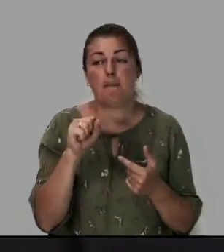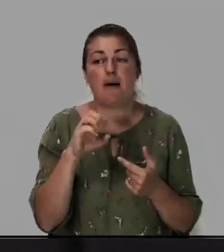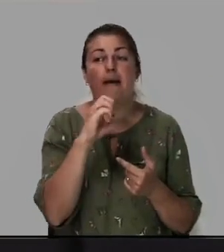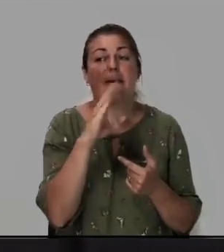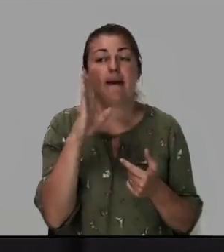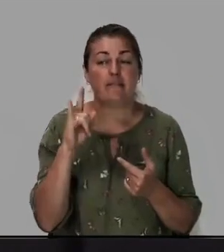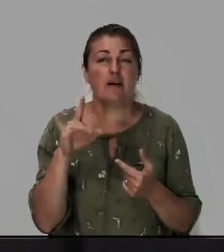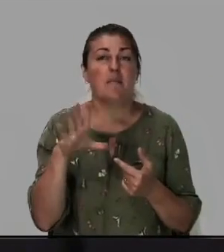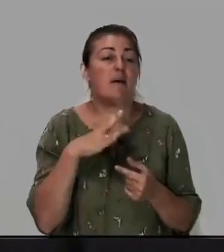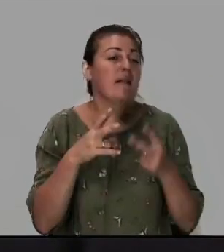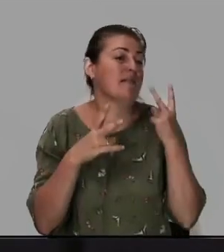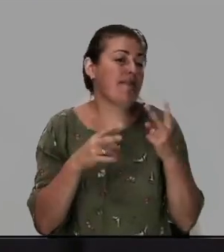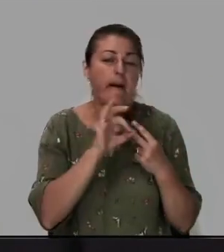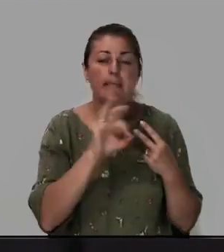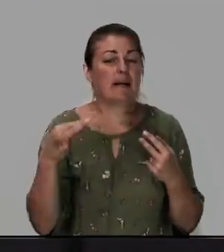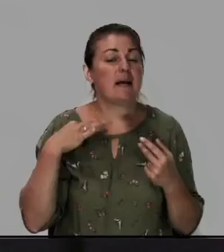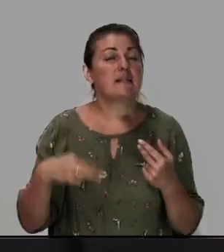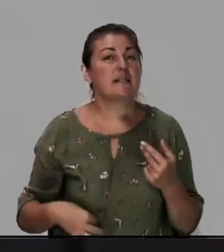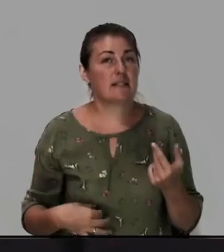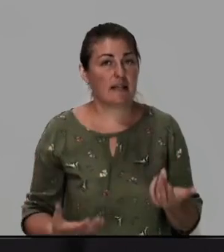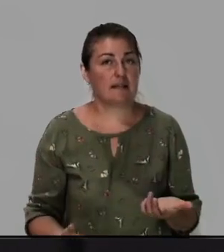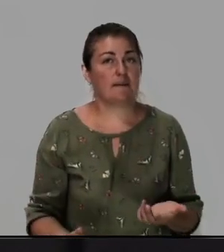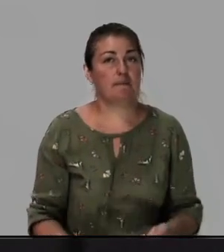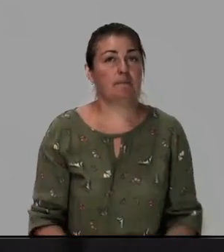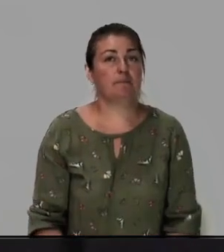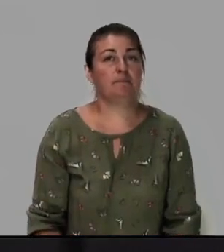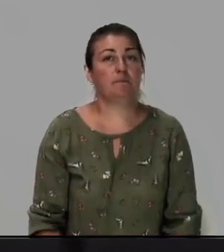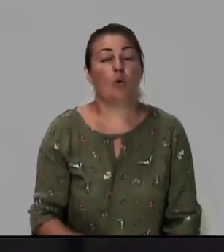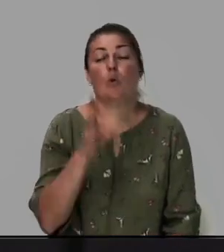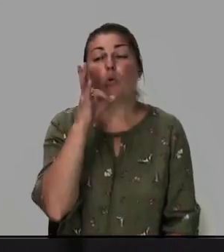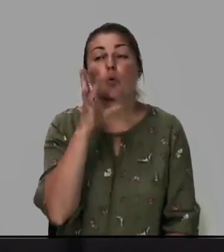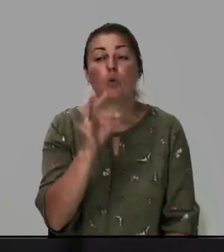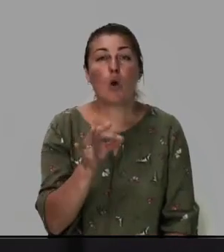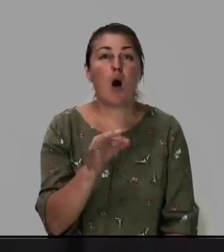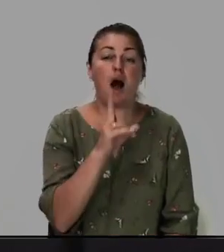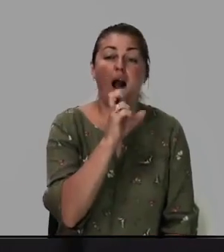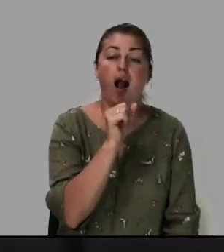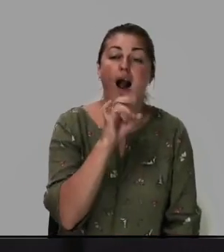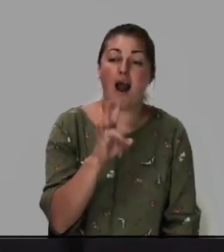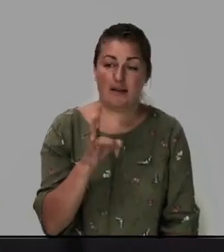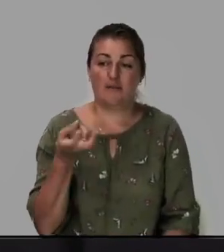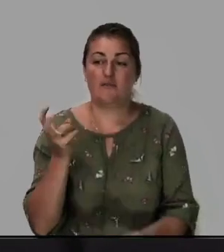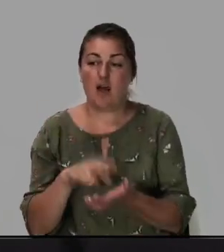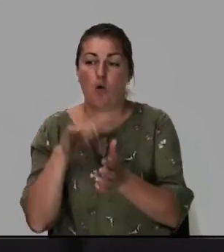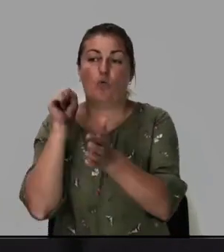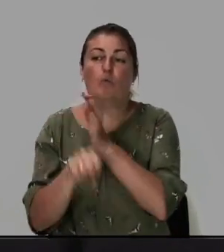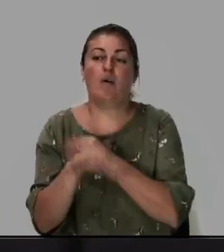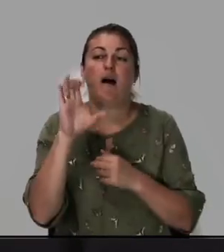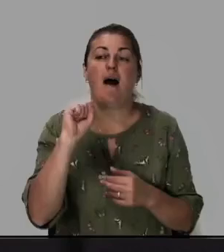два прекрасных сына. но Каин восстал и убил Авеля. Почему?